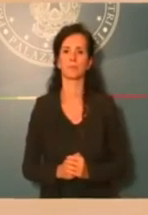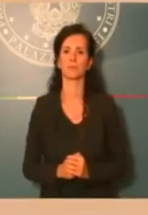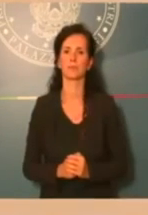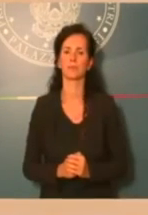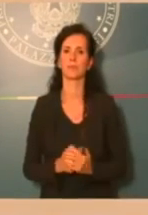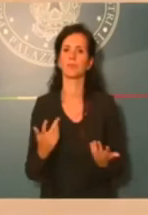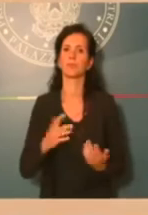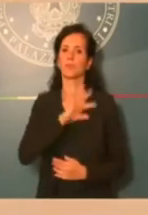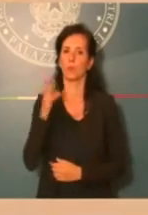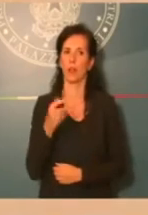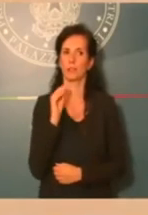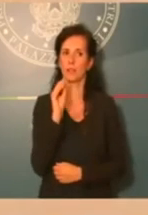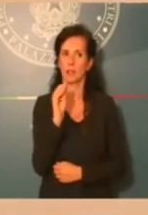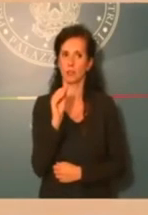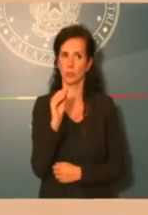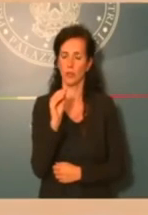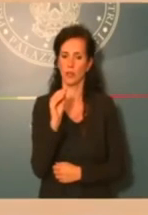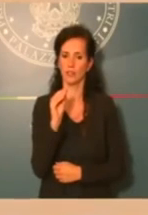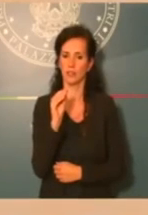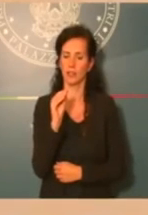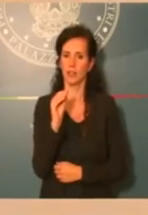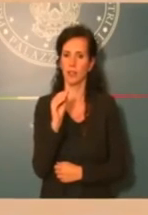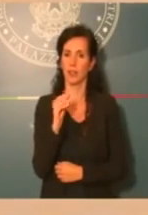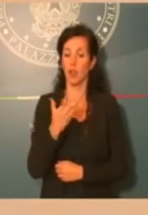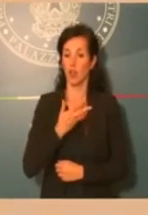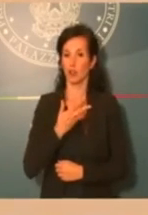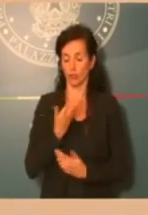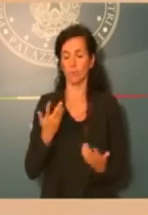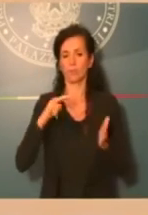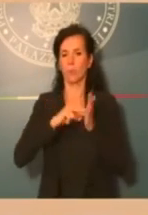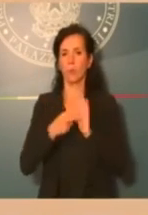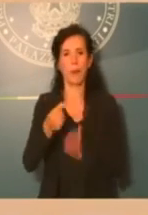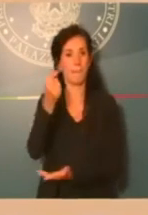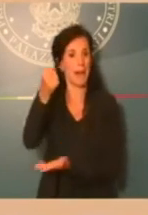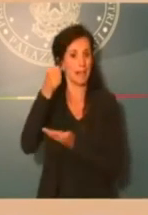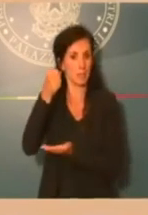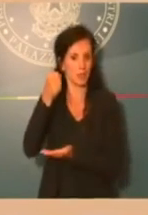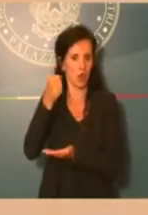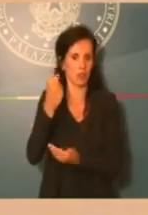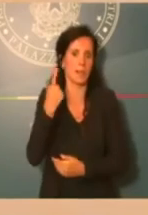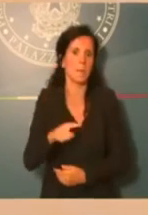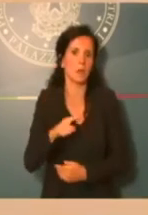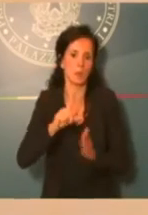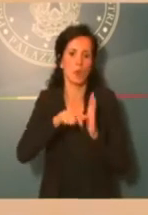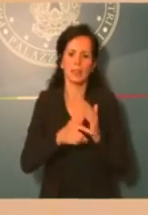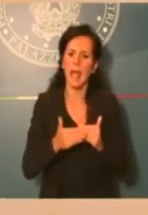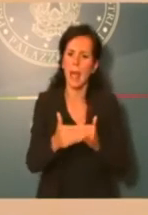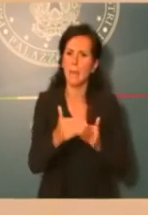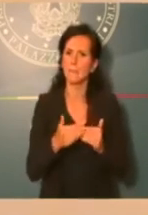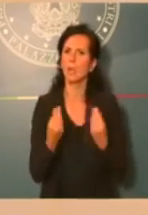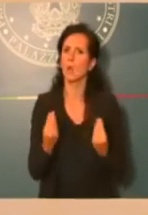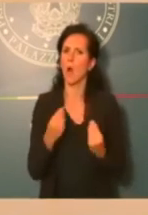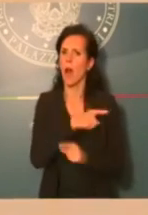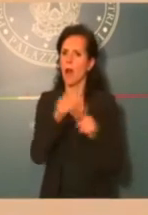grande ultima, sempre legata a questo, c'è un grande problema di risorse e anche per questo i tempi. Vorrei capire quando e quando e se approverete lo